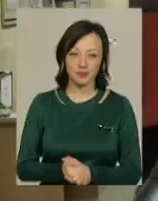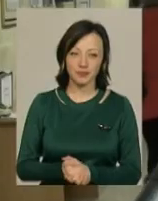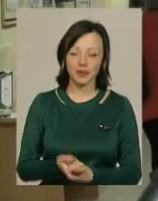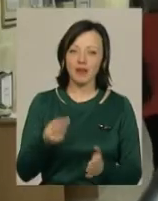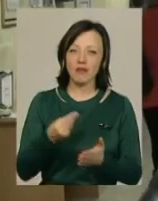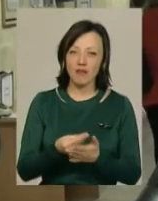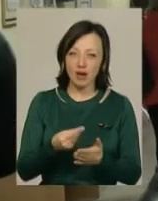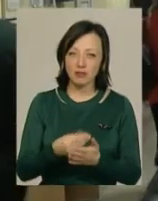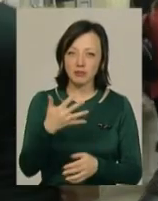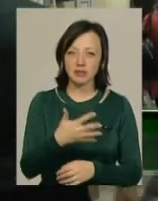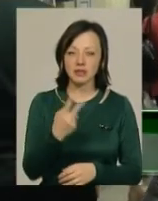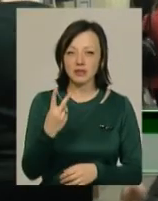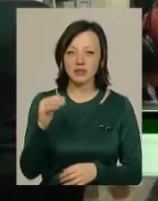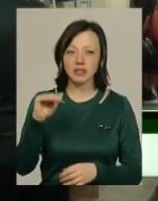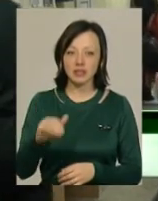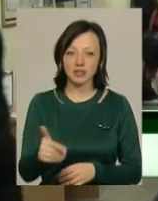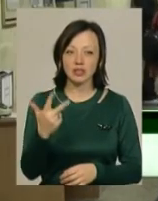Склала 52 тисячі 300 гривень. Дякую за